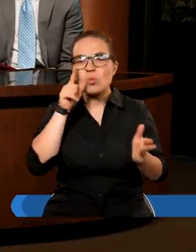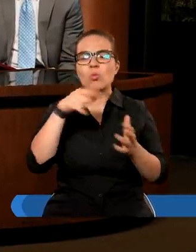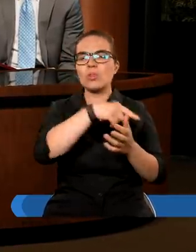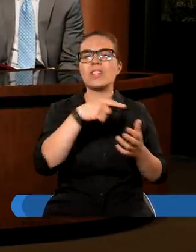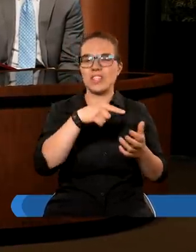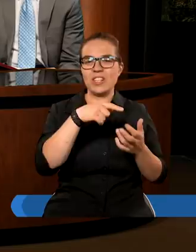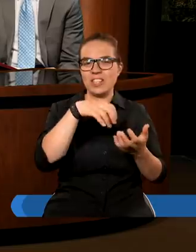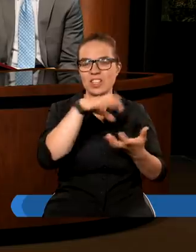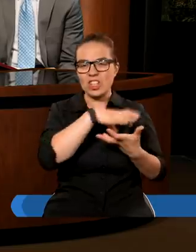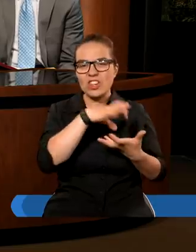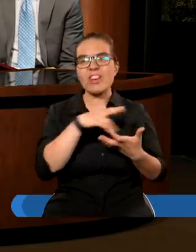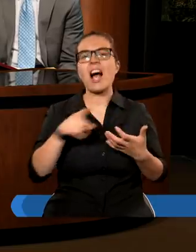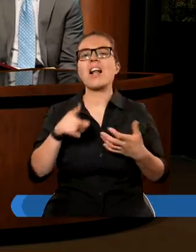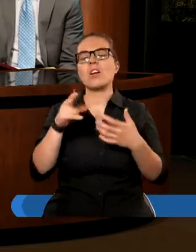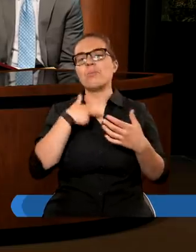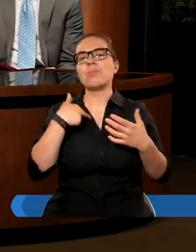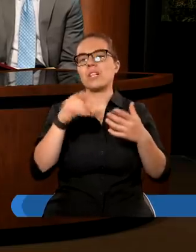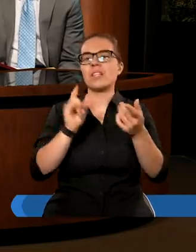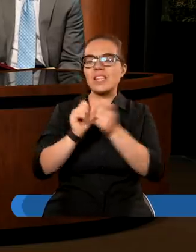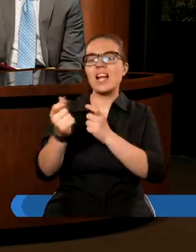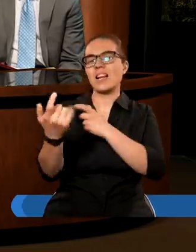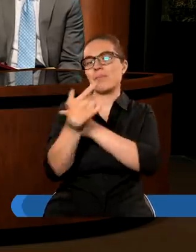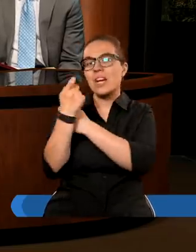przyznają do Chrystusa, chociaż dzisiaj ciężko sobie to wyobrazić.